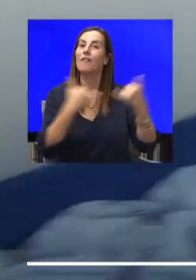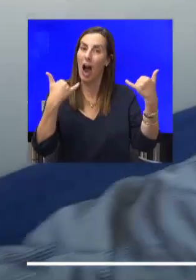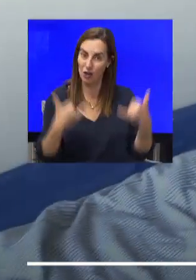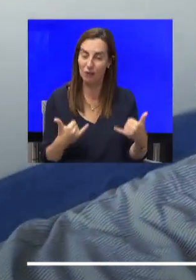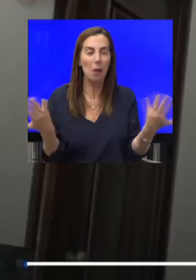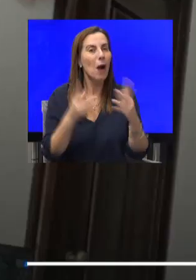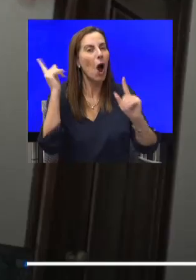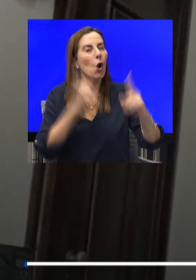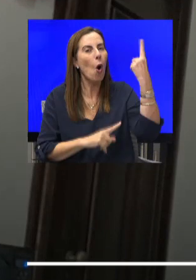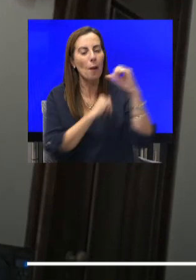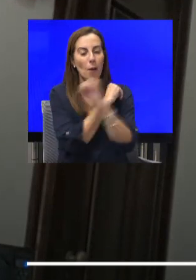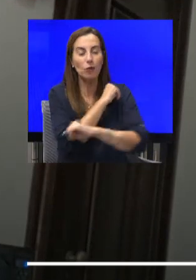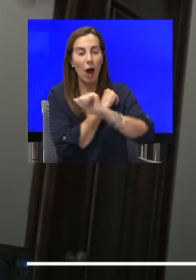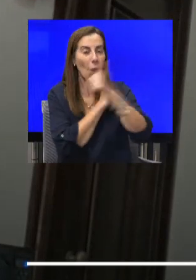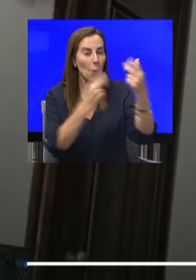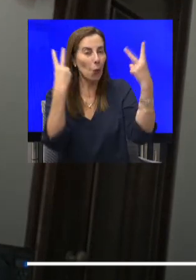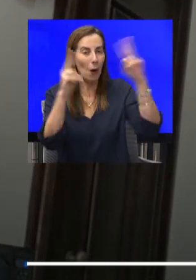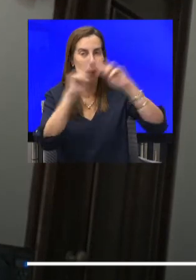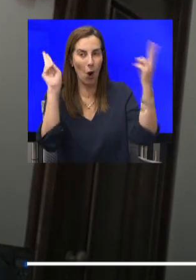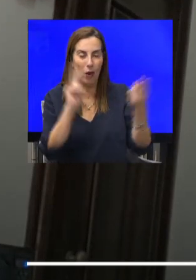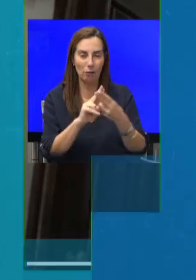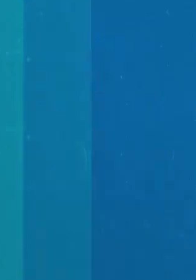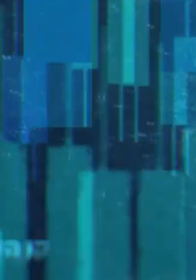הנחשבת בעולם? הפסקה קצרה, מיד חוזרים.